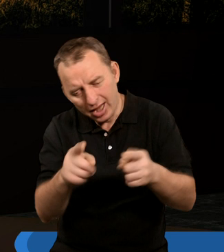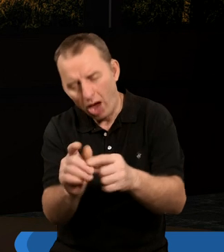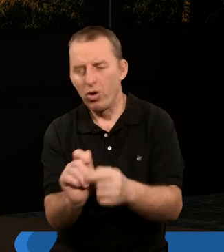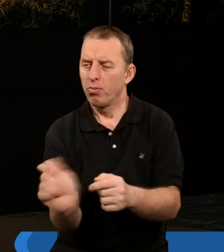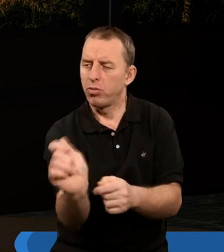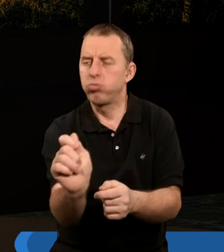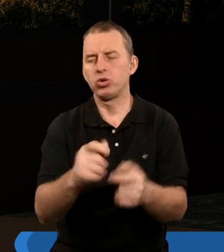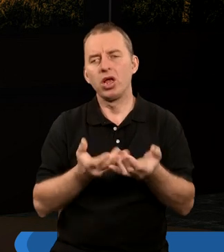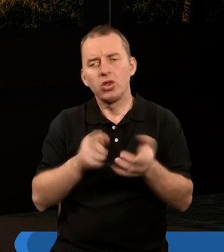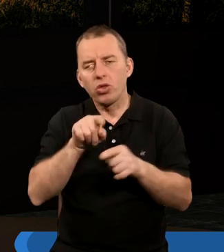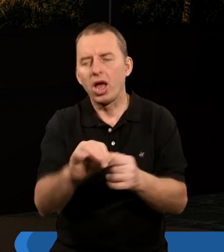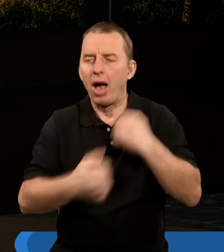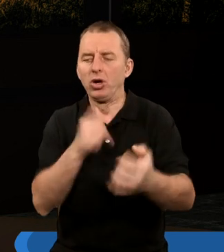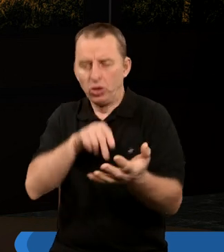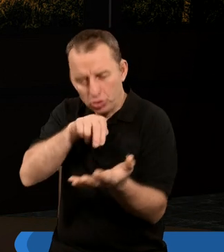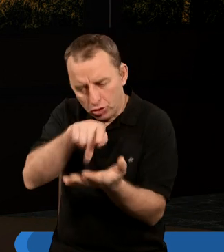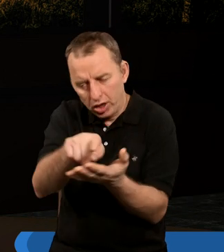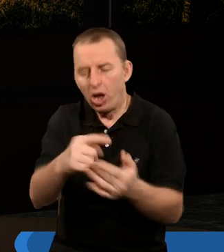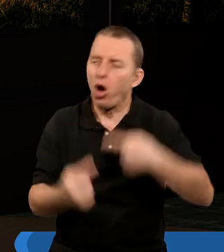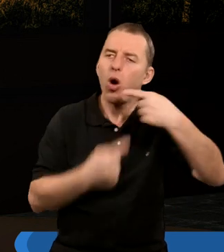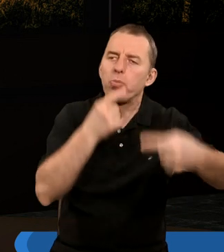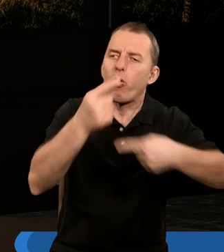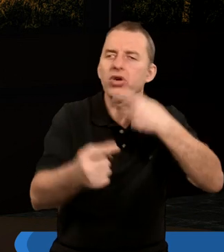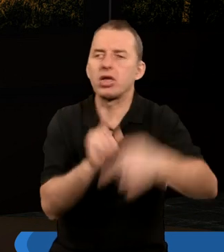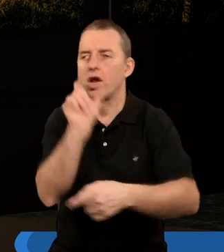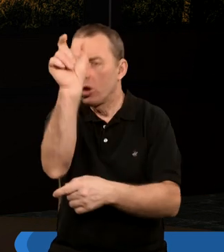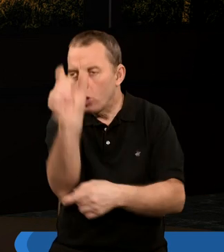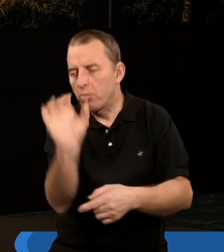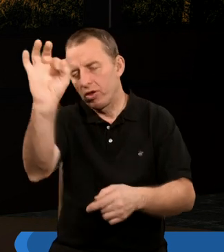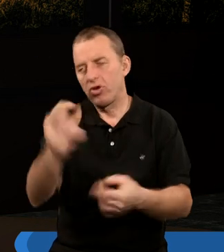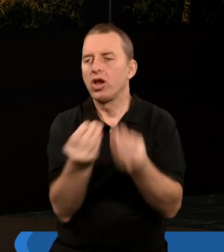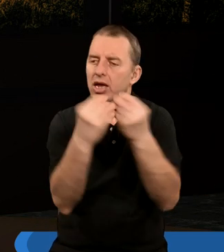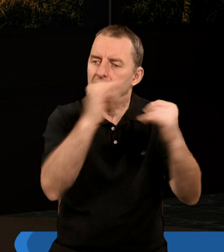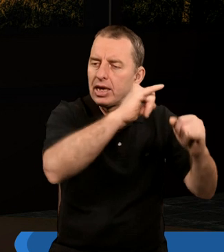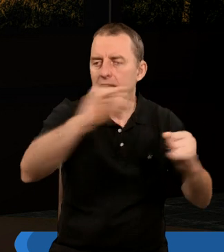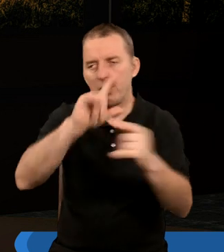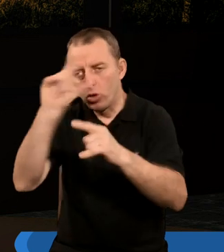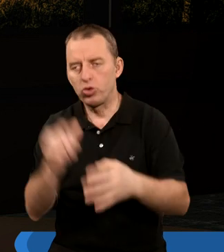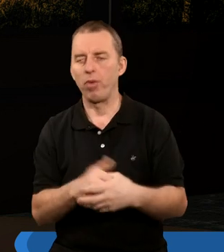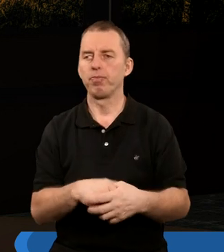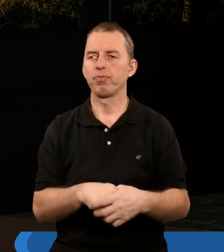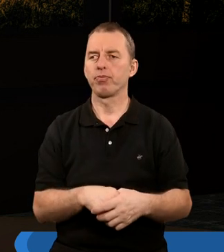inspirujesz nas do tego, abyśmy szli i opowiadali Tobie o Tobie innym ludziom.